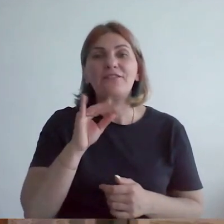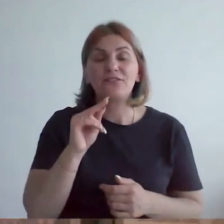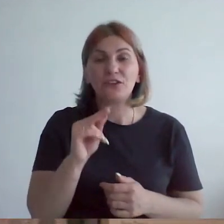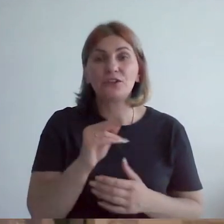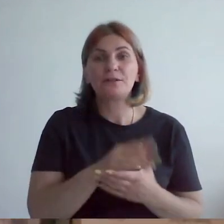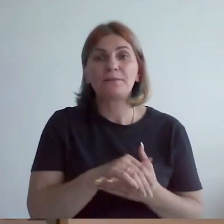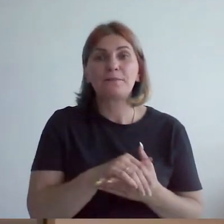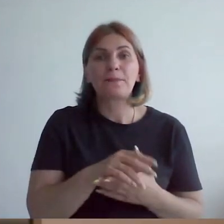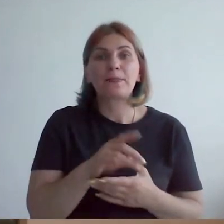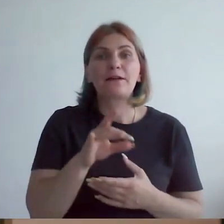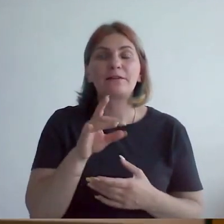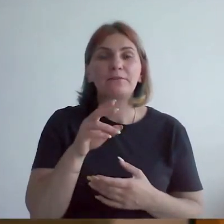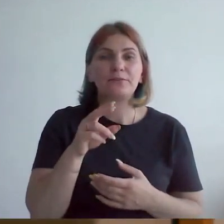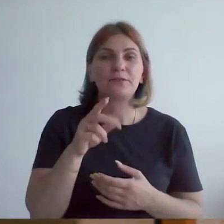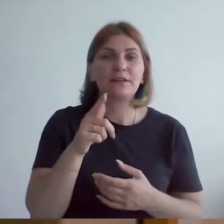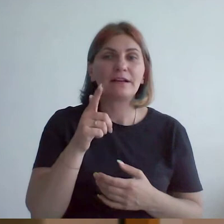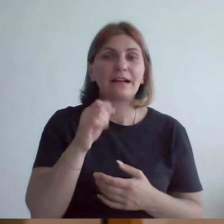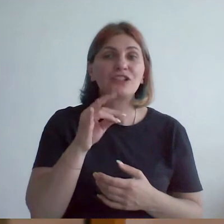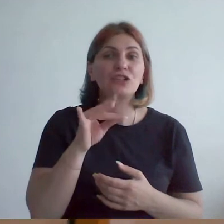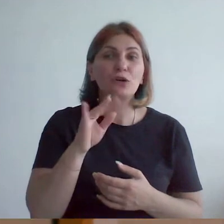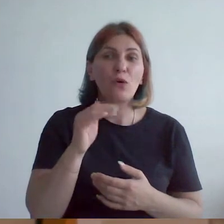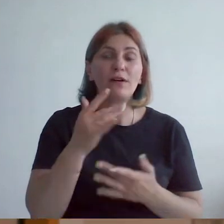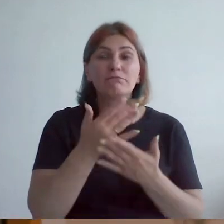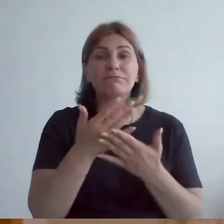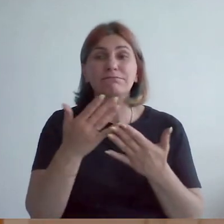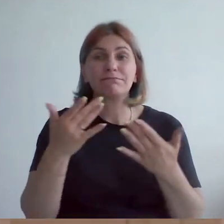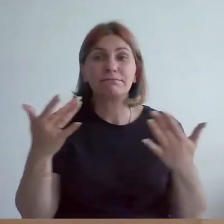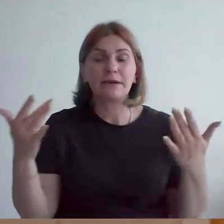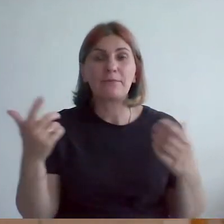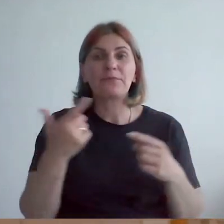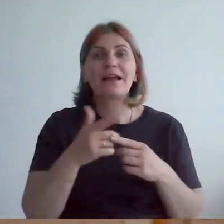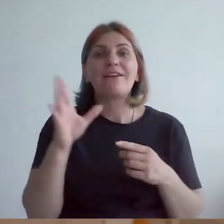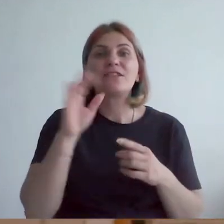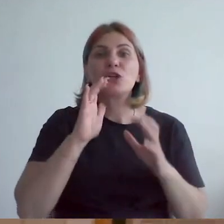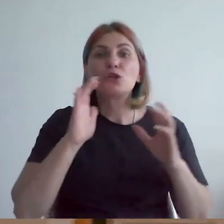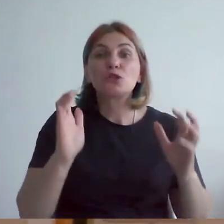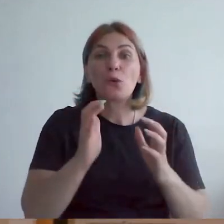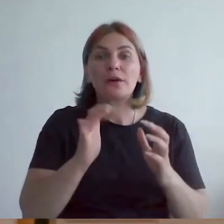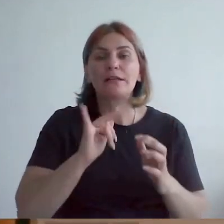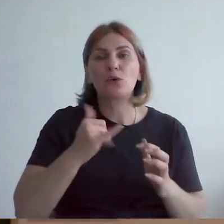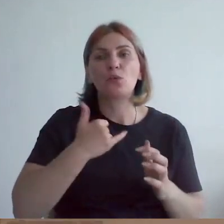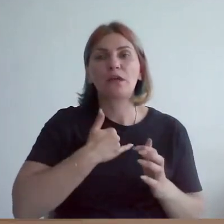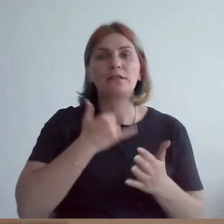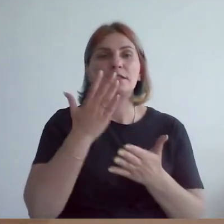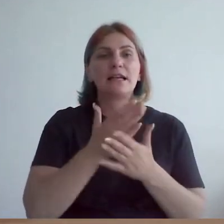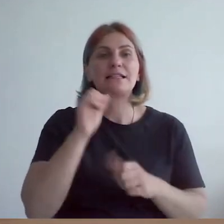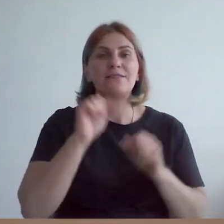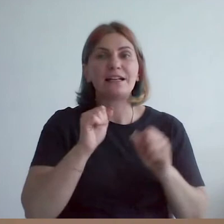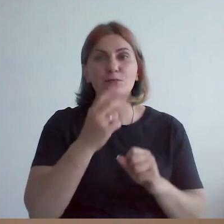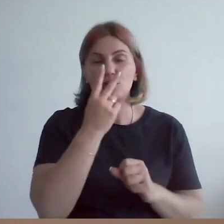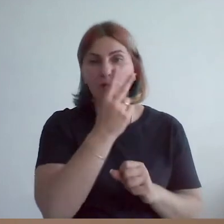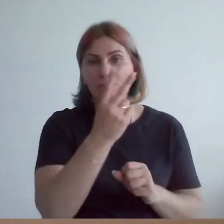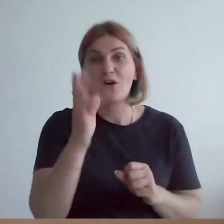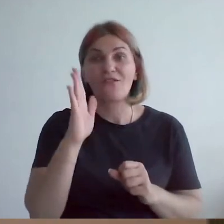Михаил Орионов, Наталья Гончарова и многих-многих других, они сейчас сохранены, и у нас есть возможность их увидеть. Собственно говоря, сейчас в